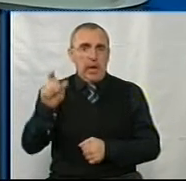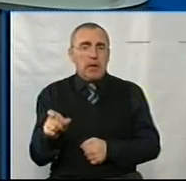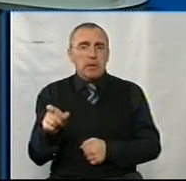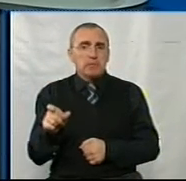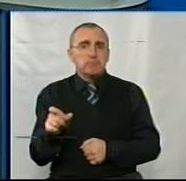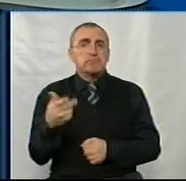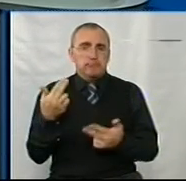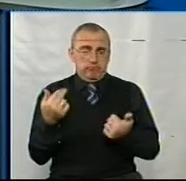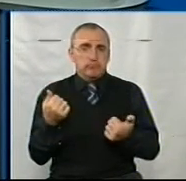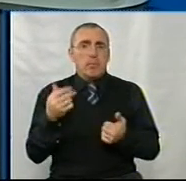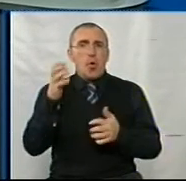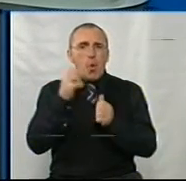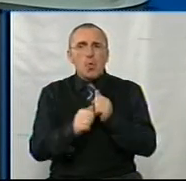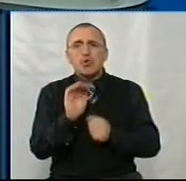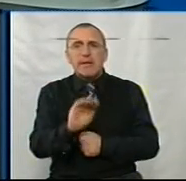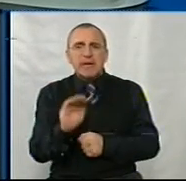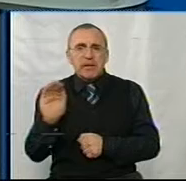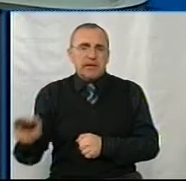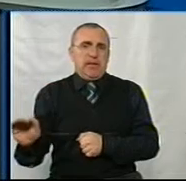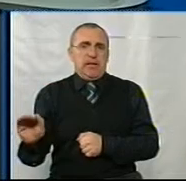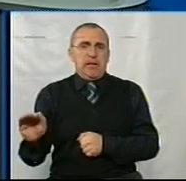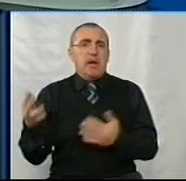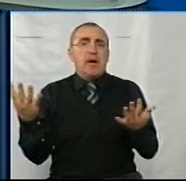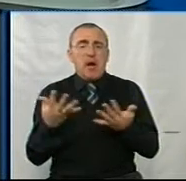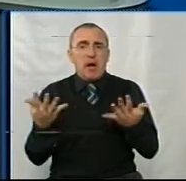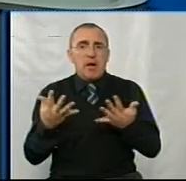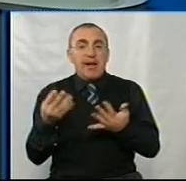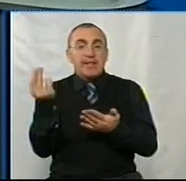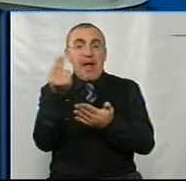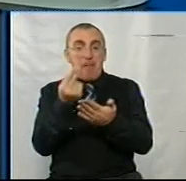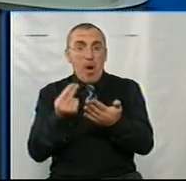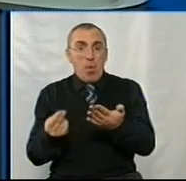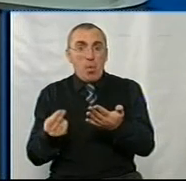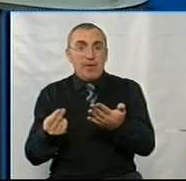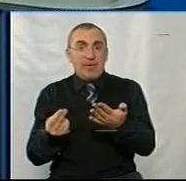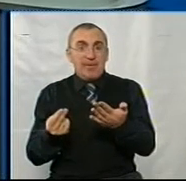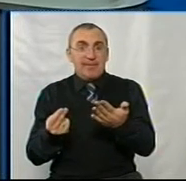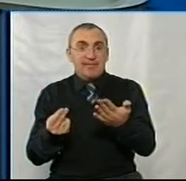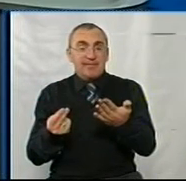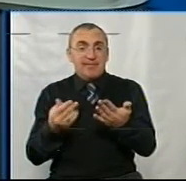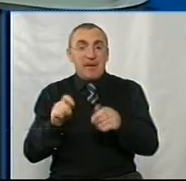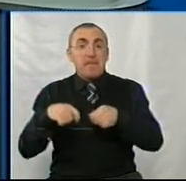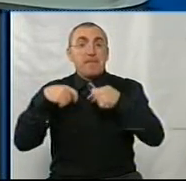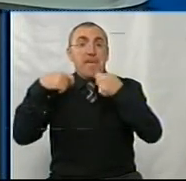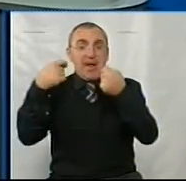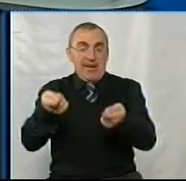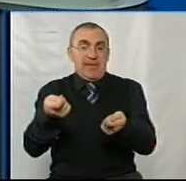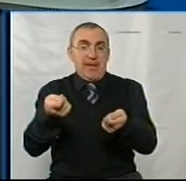Так, і кожна дитина, яка намалює малюнок, яка передасть